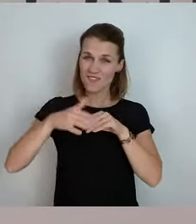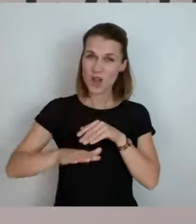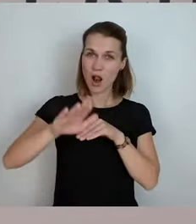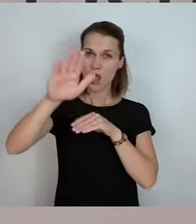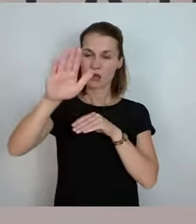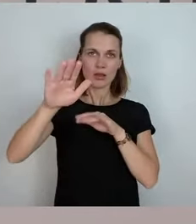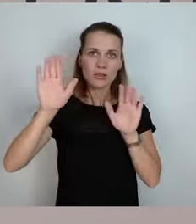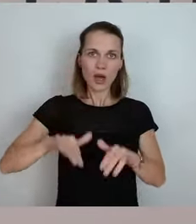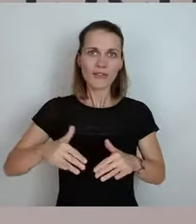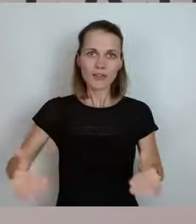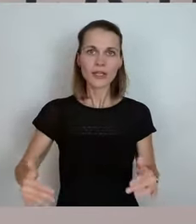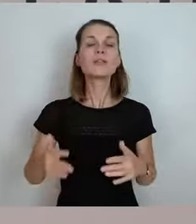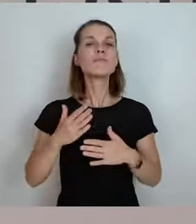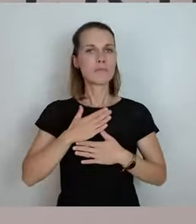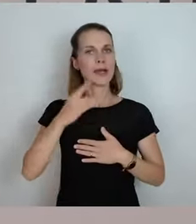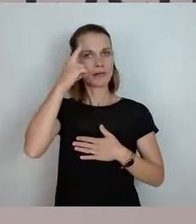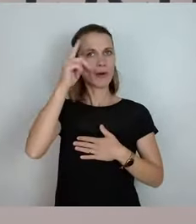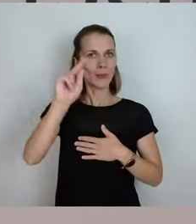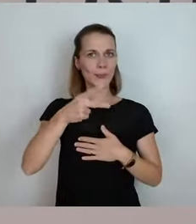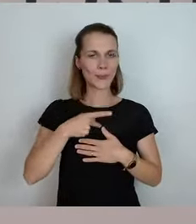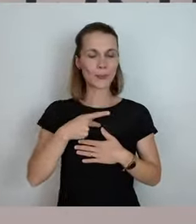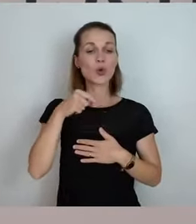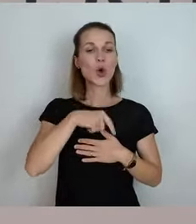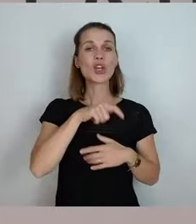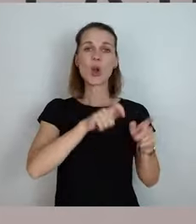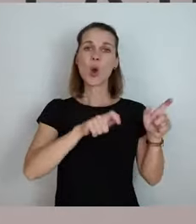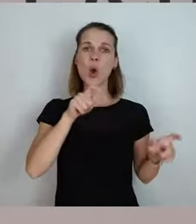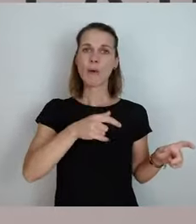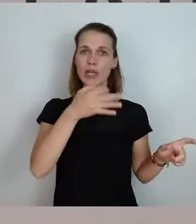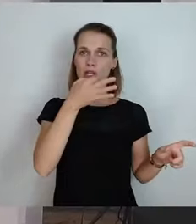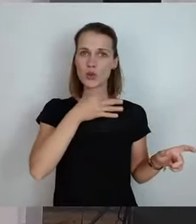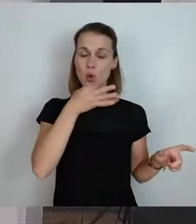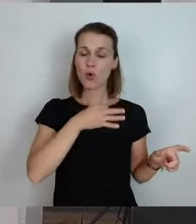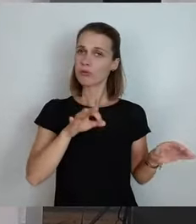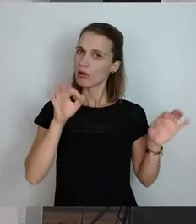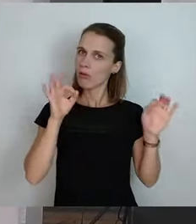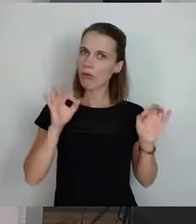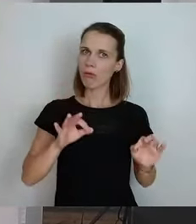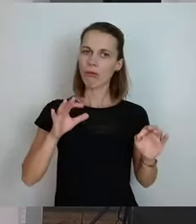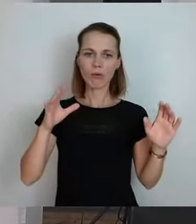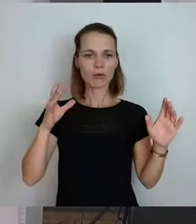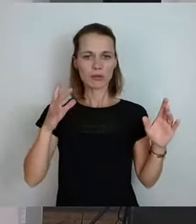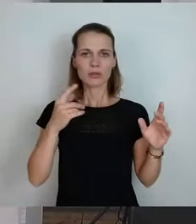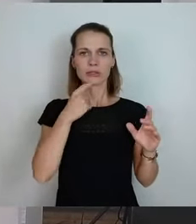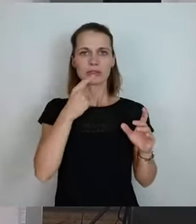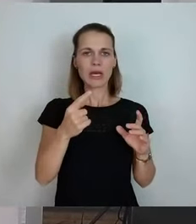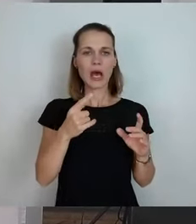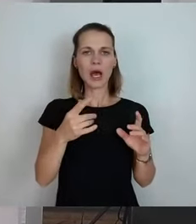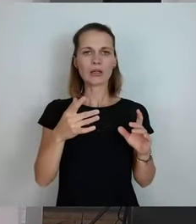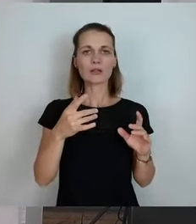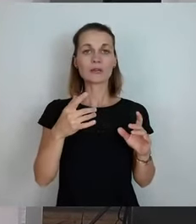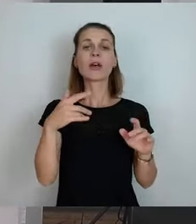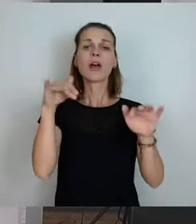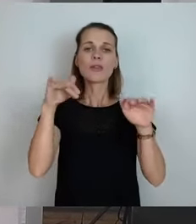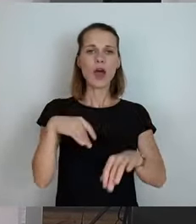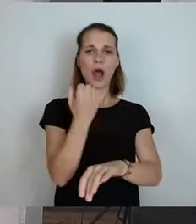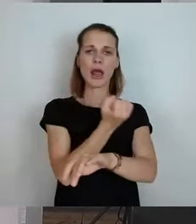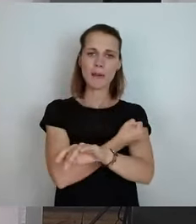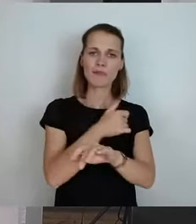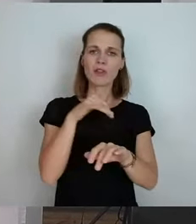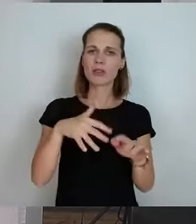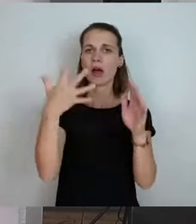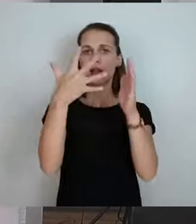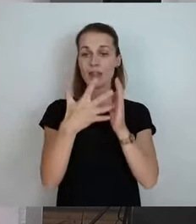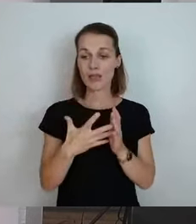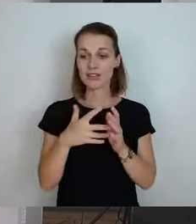Meinung. Die jungen Leute haben es heute total klasse auf den Punkt gebracht. Wir haben Impfen, wir haben Testen, wir haben Genesene